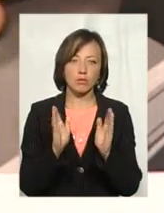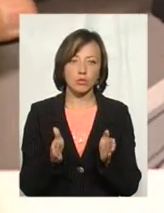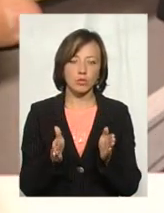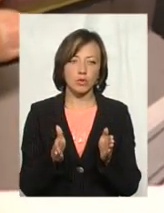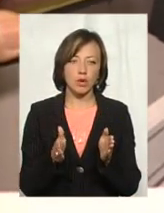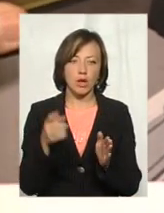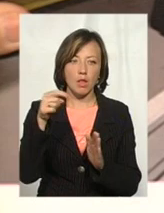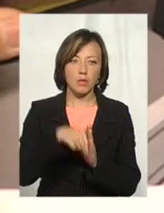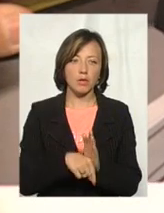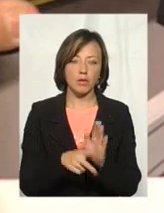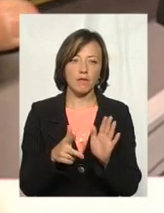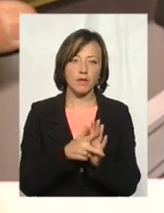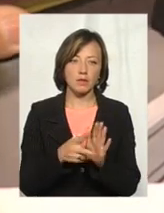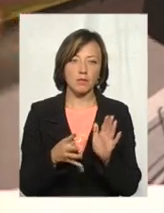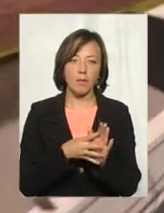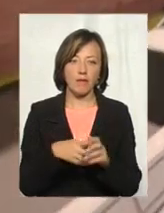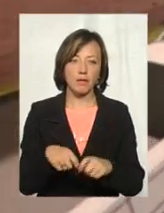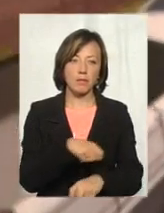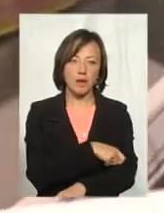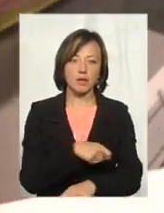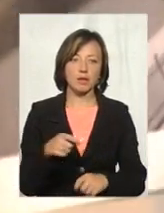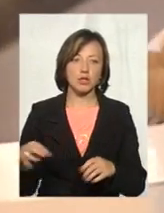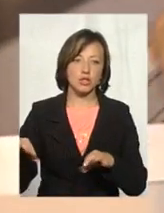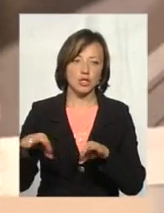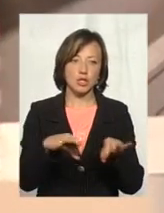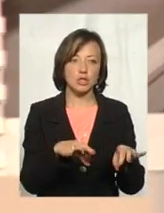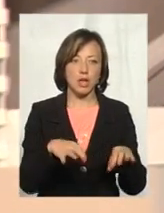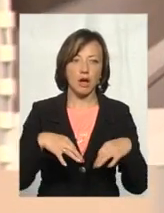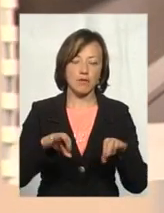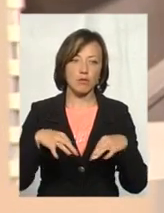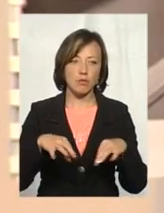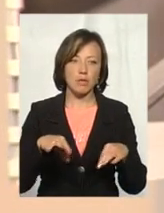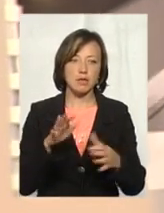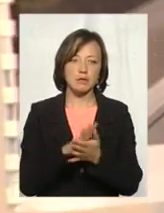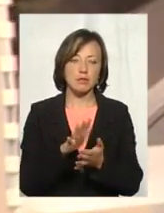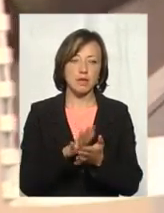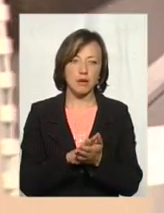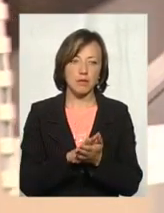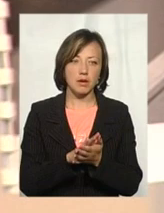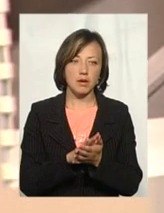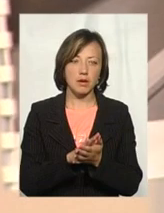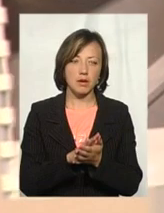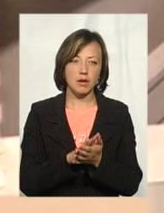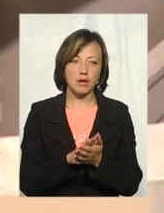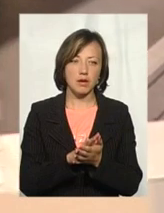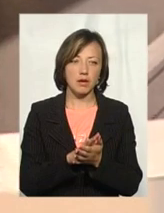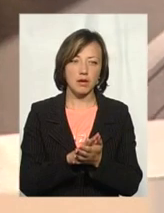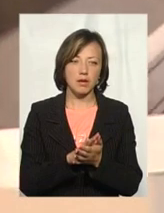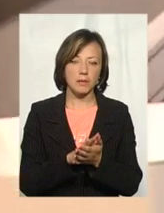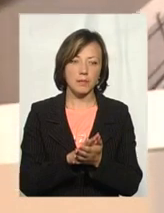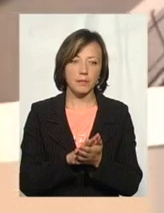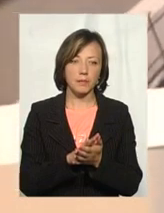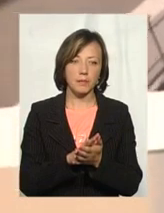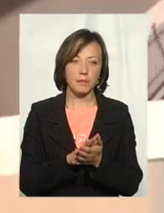глибиною 8-9 метрів. Туди заїжджає автомобіль сміття. Піднімається відповідно